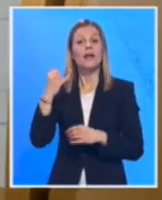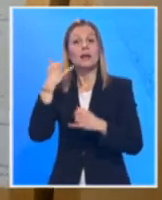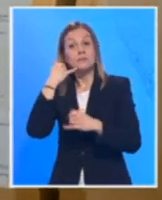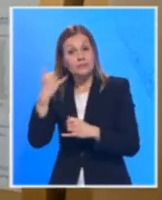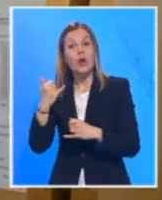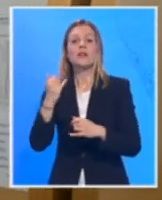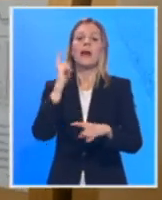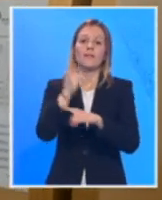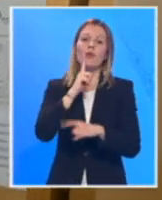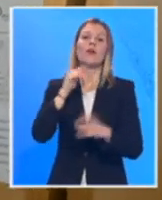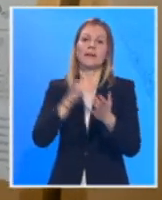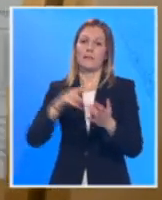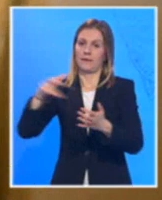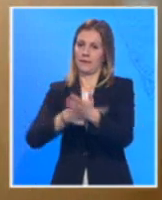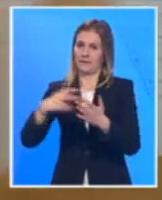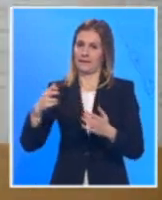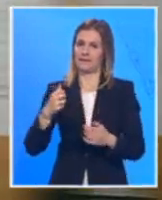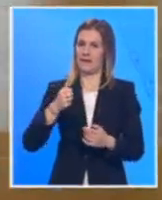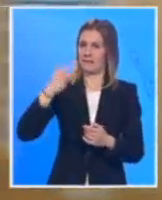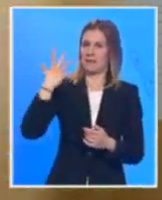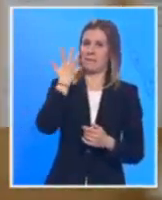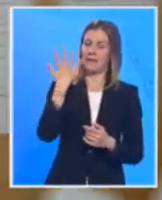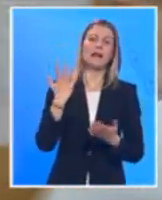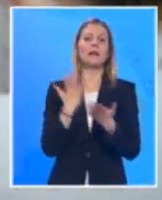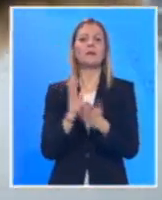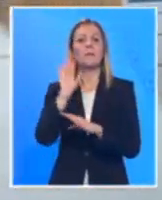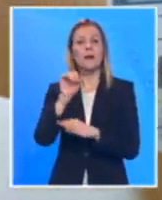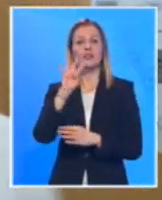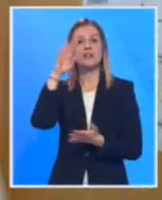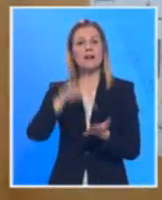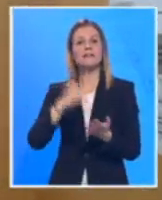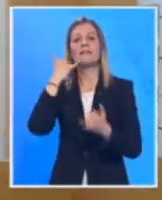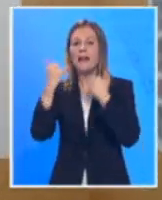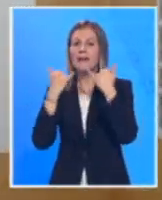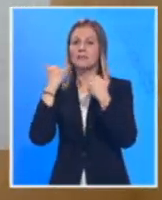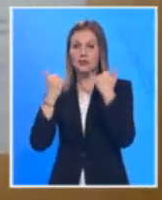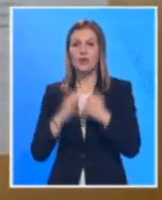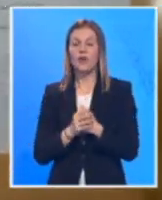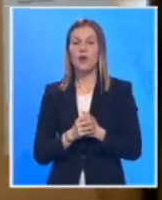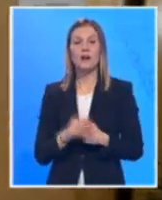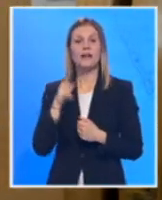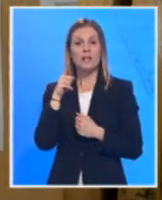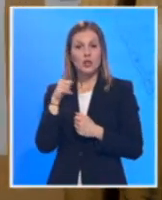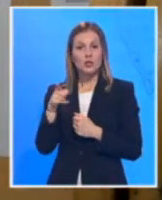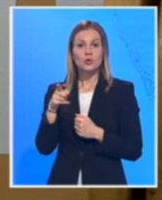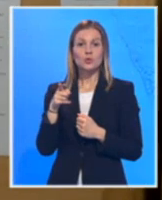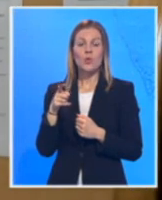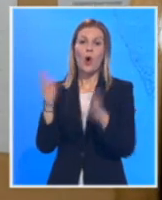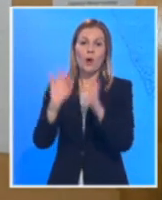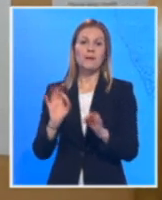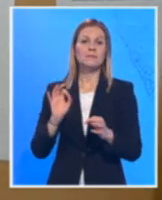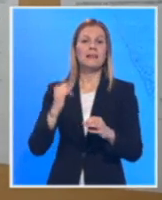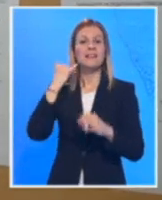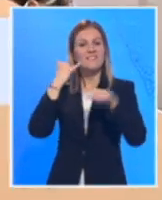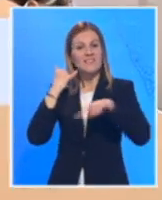onih koji su prioritetni. U proteklih pet dana obavljeno je više od 14.000 telefonskih razgovora, a za tu namenu su uz fiks neobezbeđeni